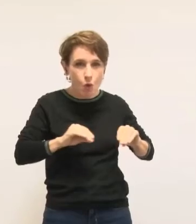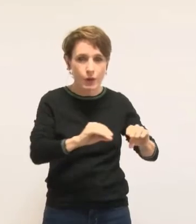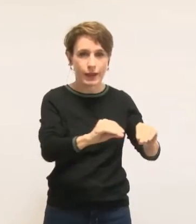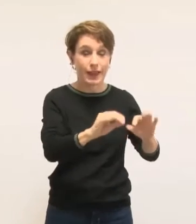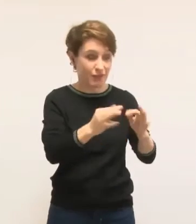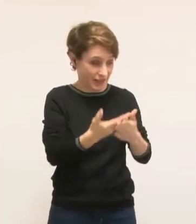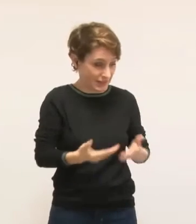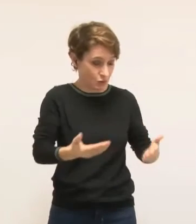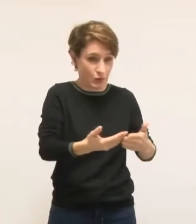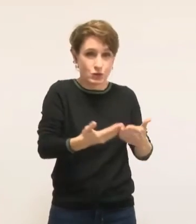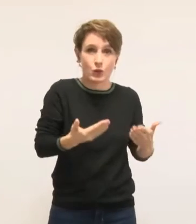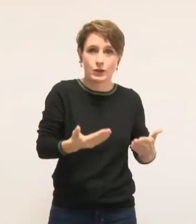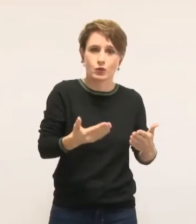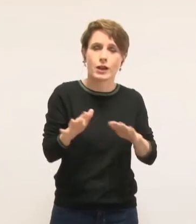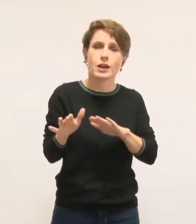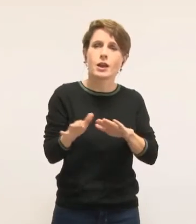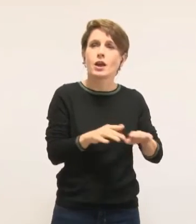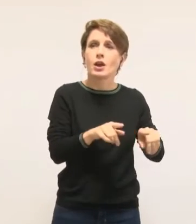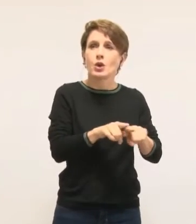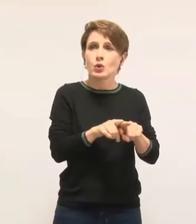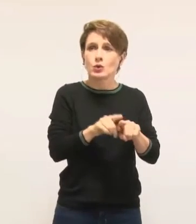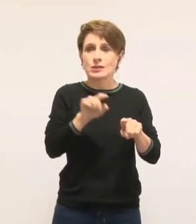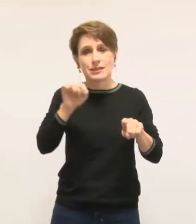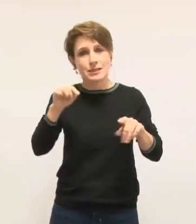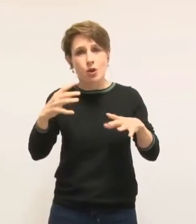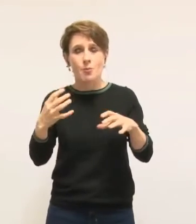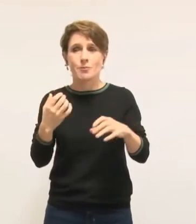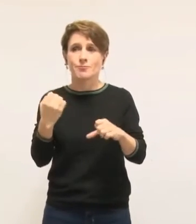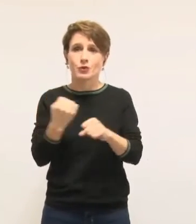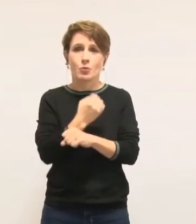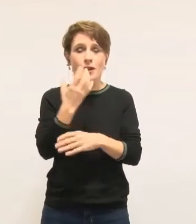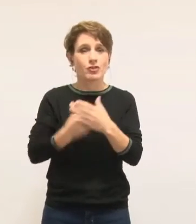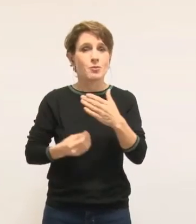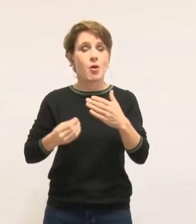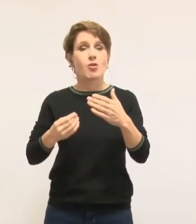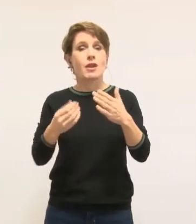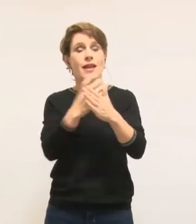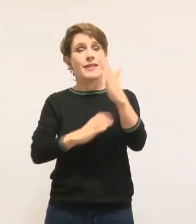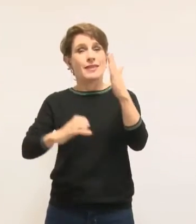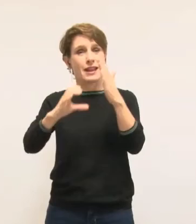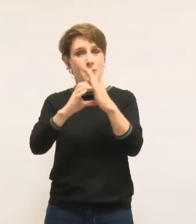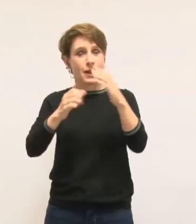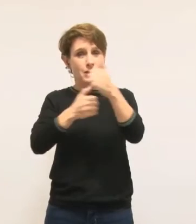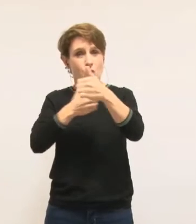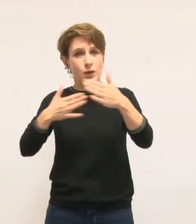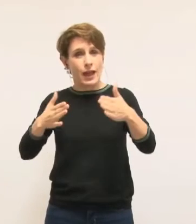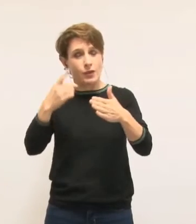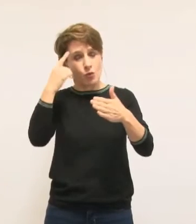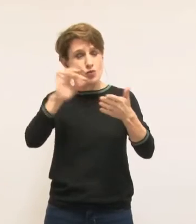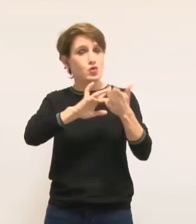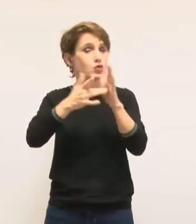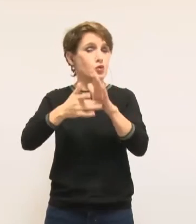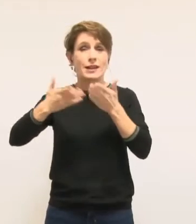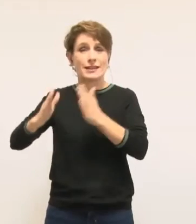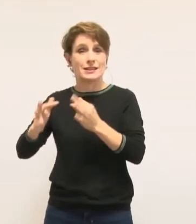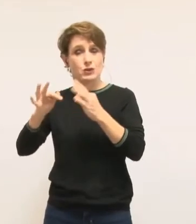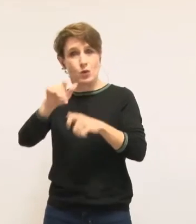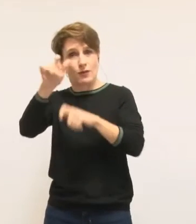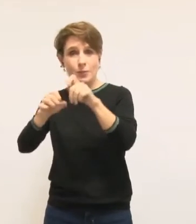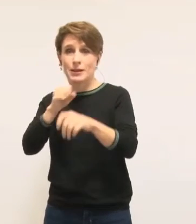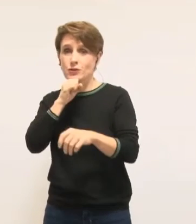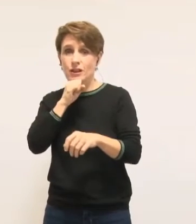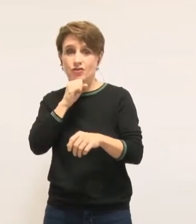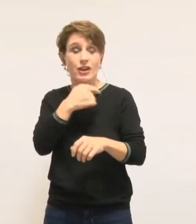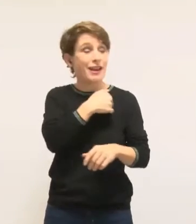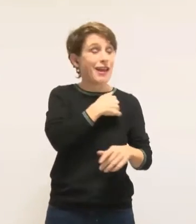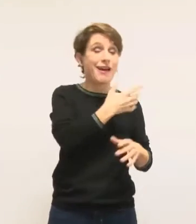délibération cadre qui rassemble toute la politique de la ville en direction des personnes âgées. Nous avons voté récemment la constitution du Conseil des